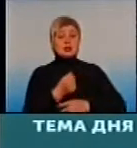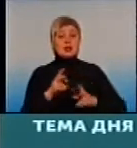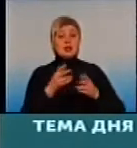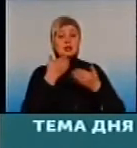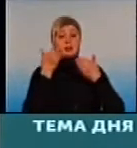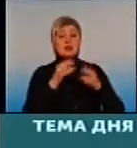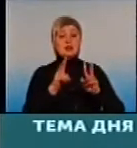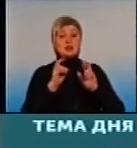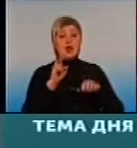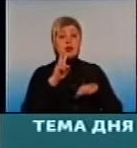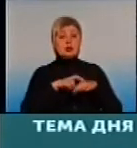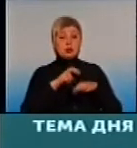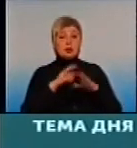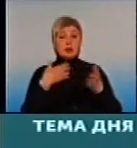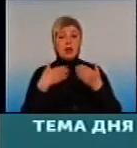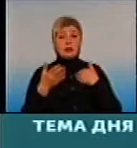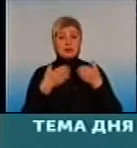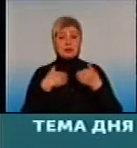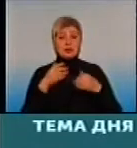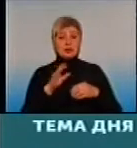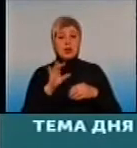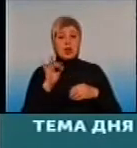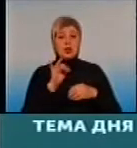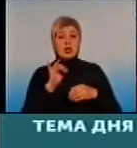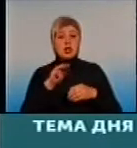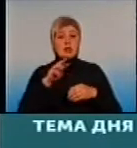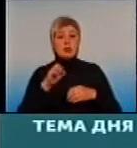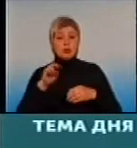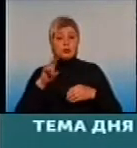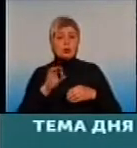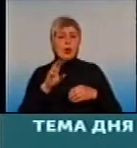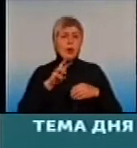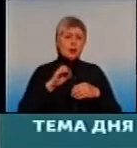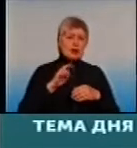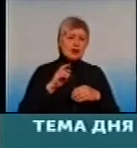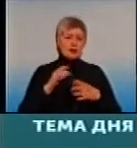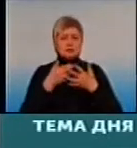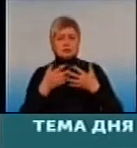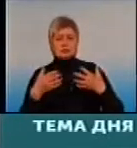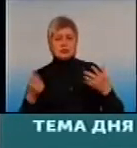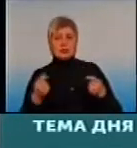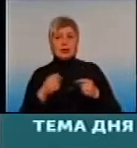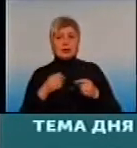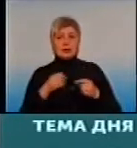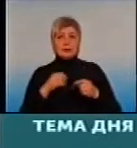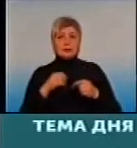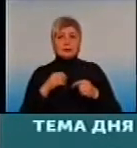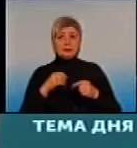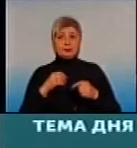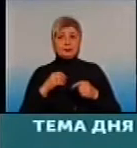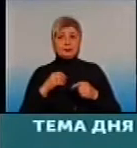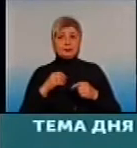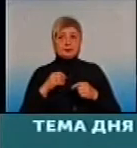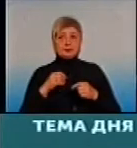относится к иммуномодуляторам, иммуностимуляторам и всяческим фуфломицинам, которые иногда